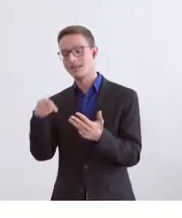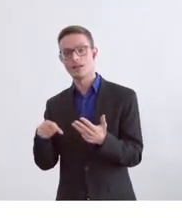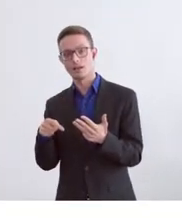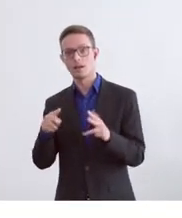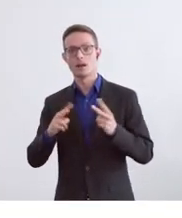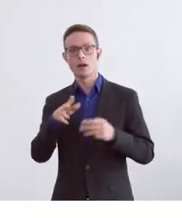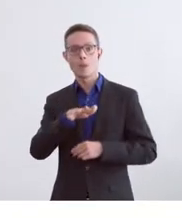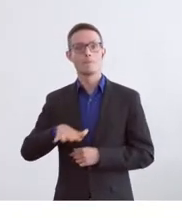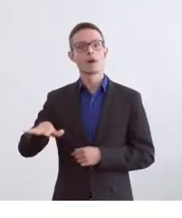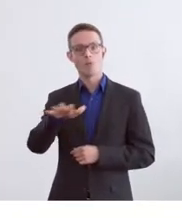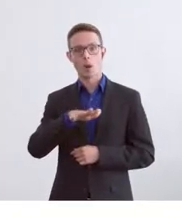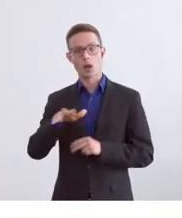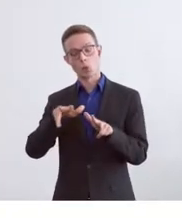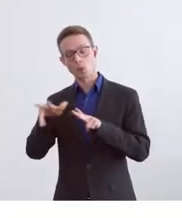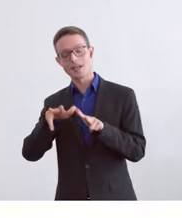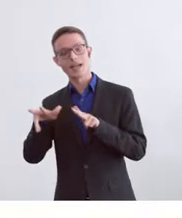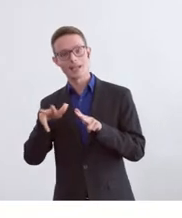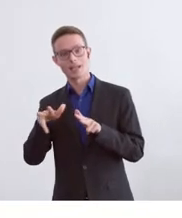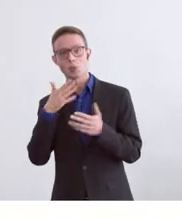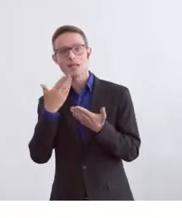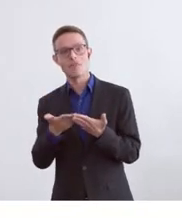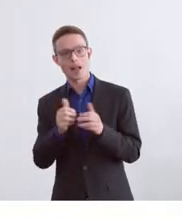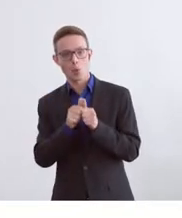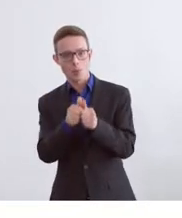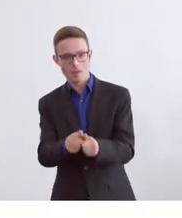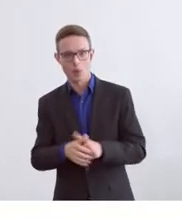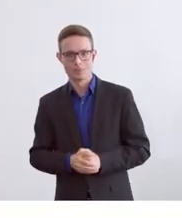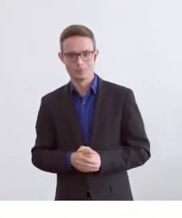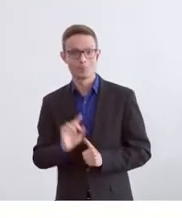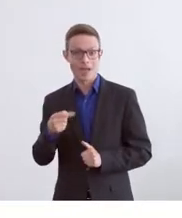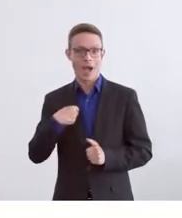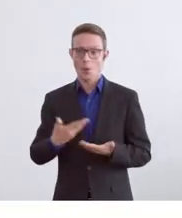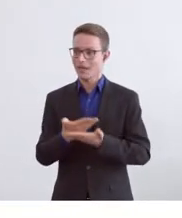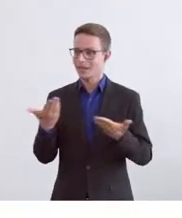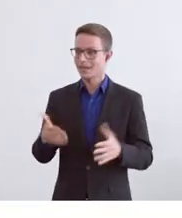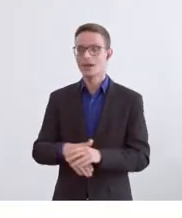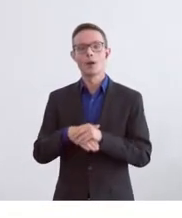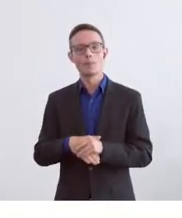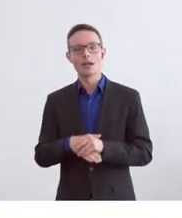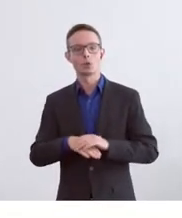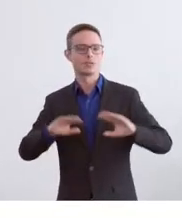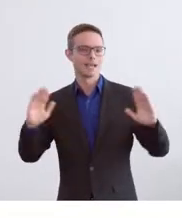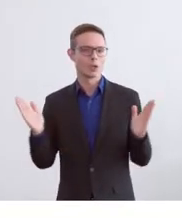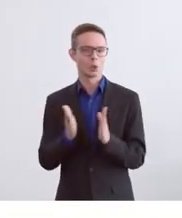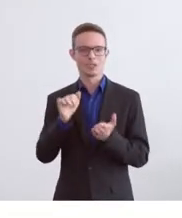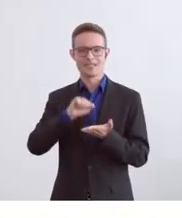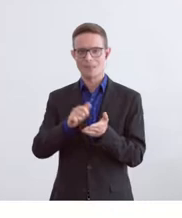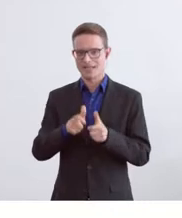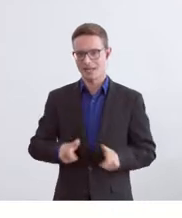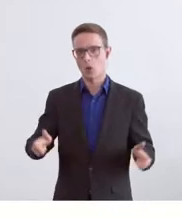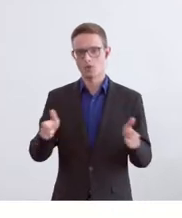Bevölkerung dem Antrag der Regierung folgt. Auch ich begrüsse Sie ganz herzlich zu dieser Kurzpressekonferenz zu den